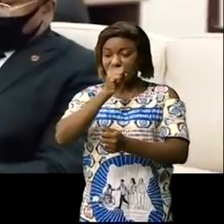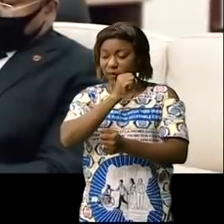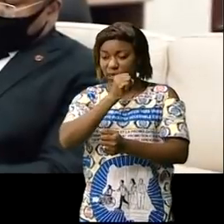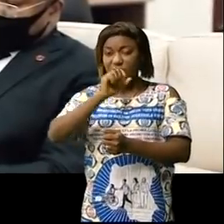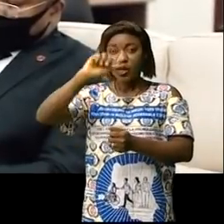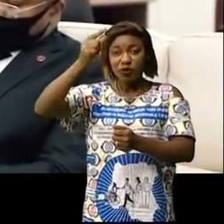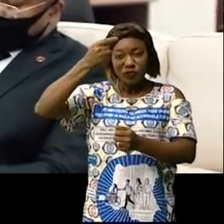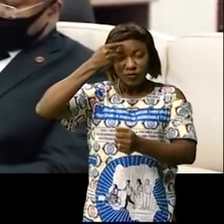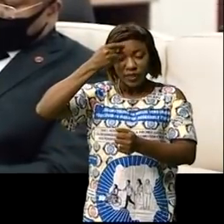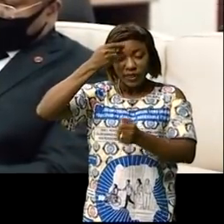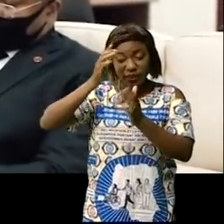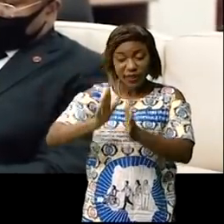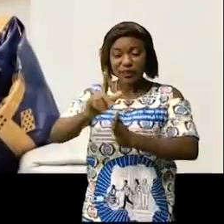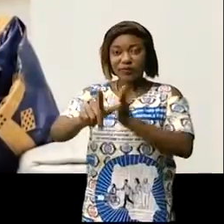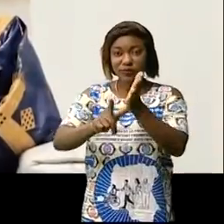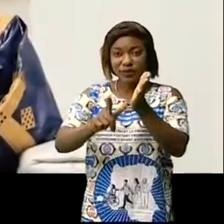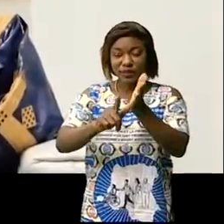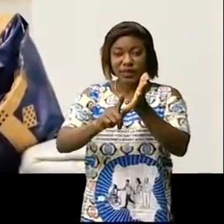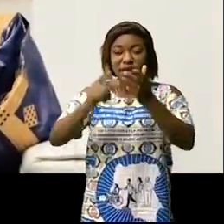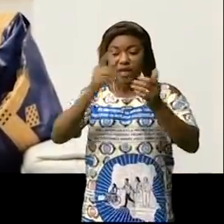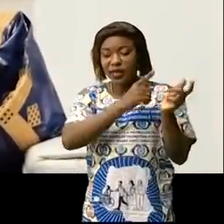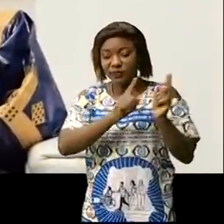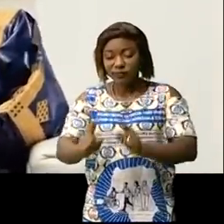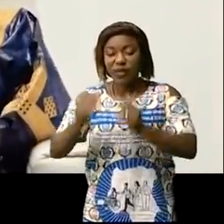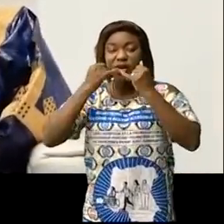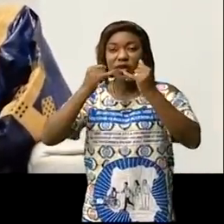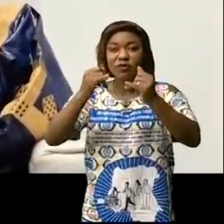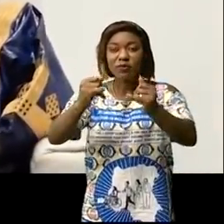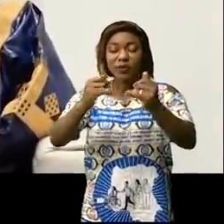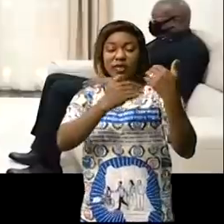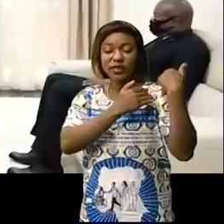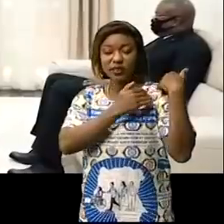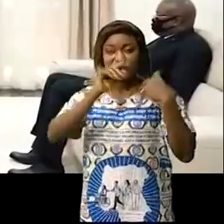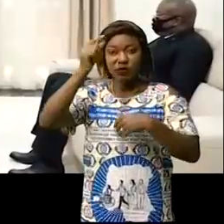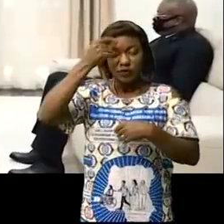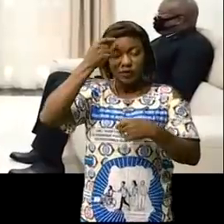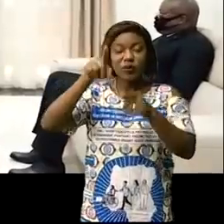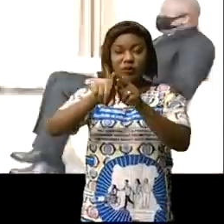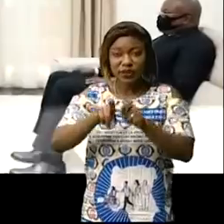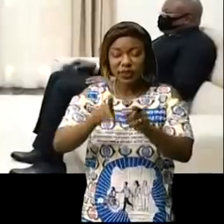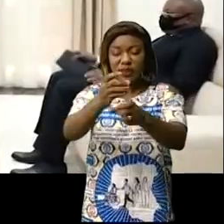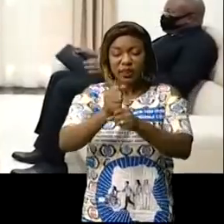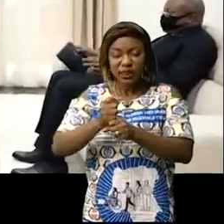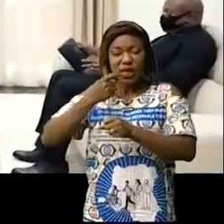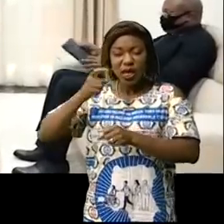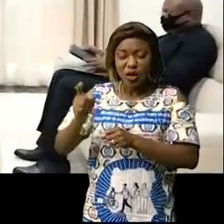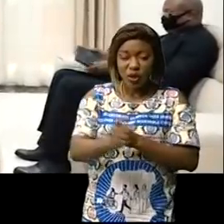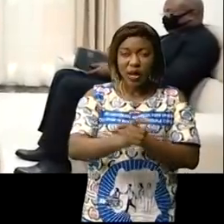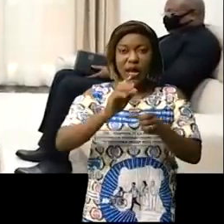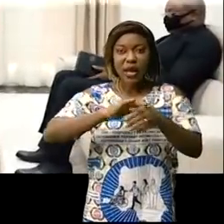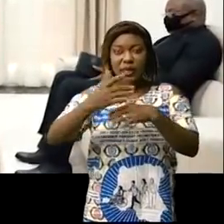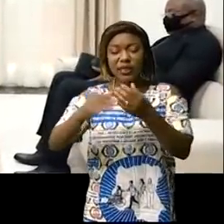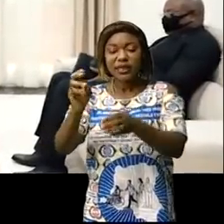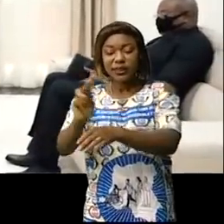gouverneure AI de cette province est venue informer les chefs du gouvernement de cette collecte et recevoir ses instructions quant à son